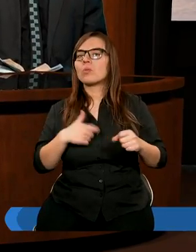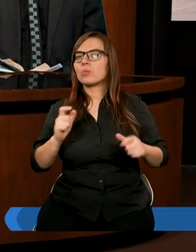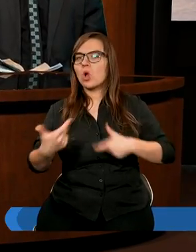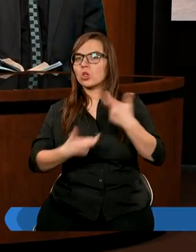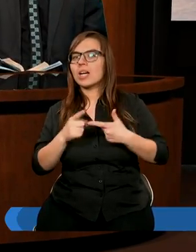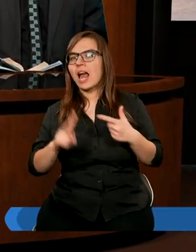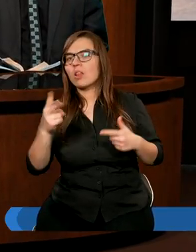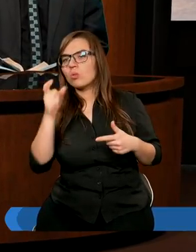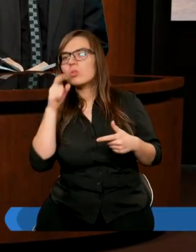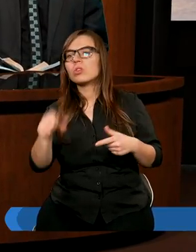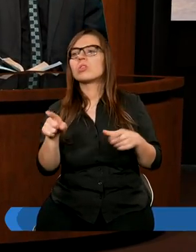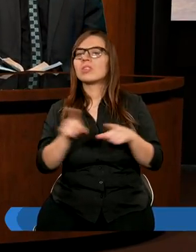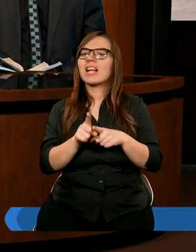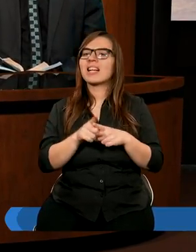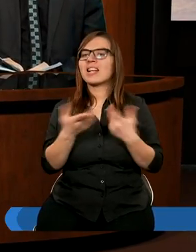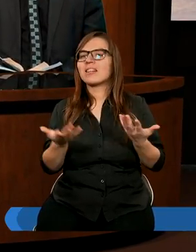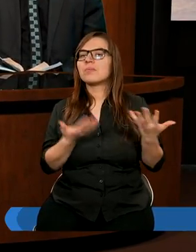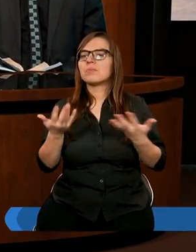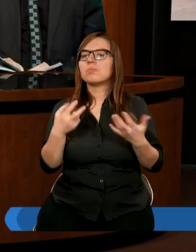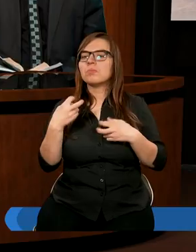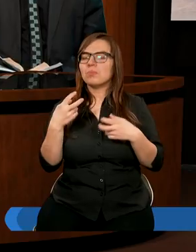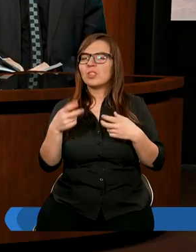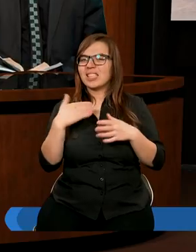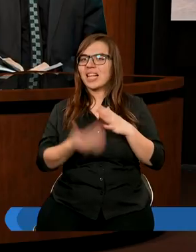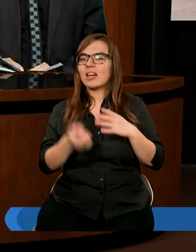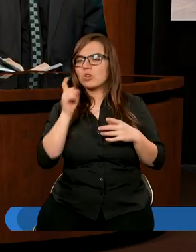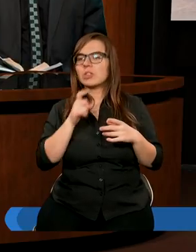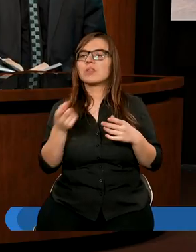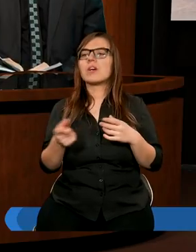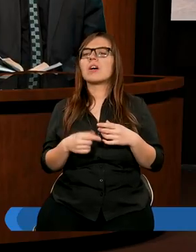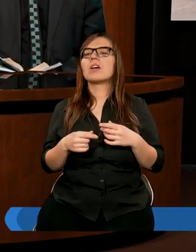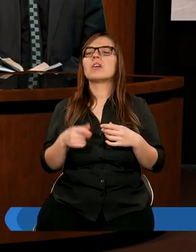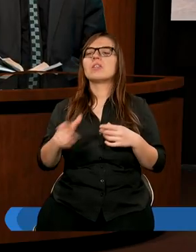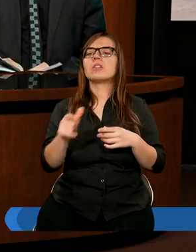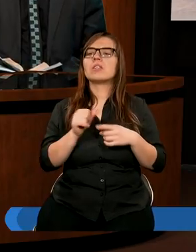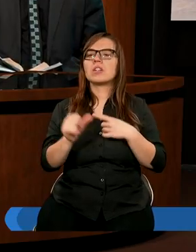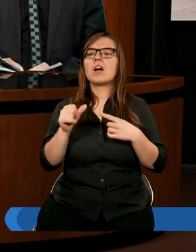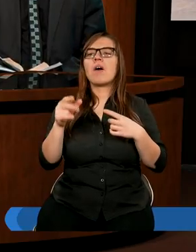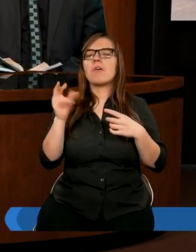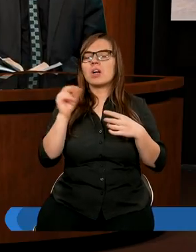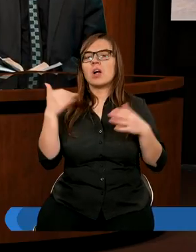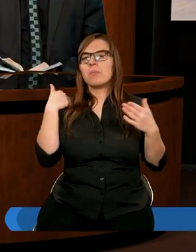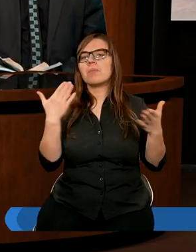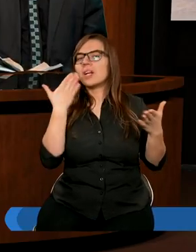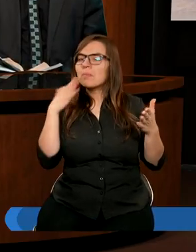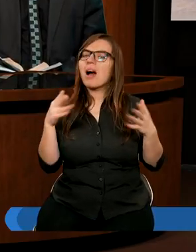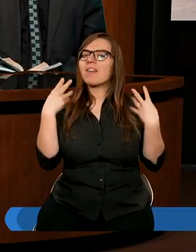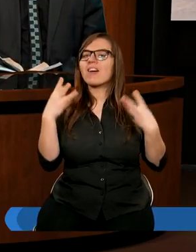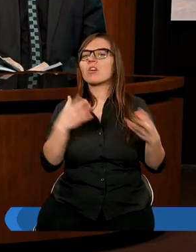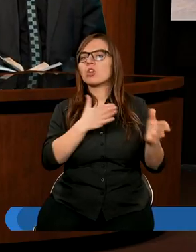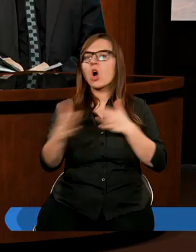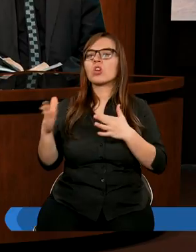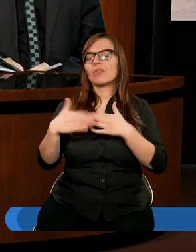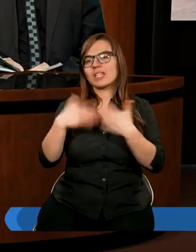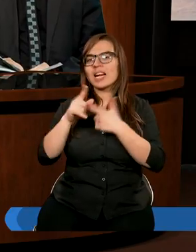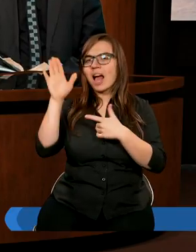zrobić do drugiego człowieka, jakiejś refleksji, prawda? To też jest nawiązane, że jest to dzień zmarnowany, bo